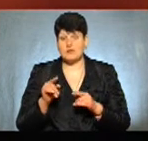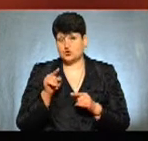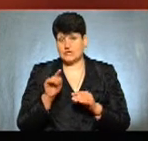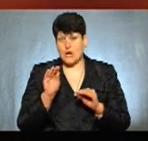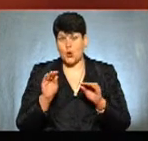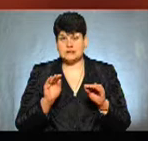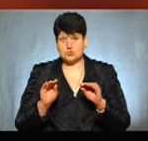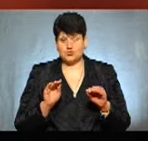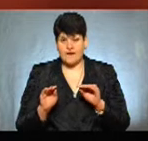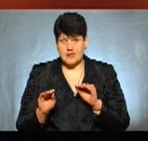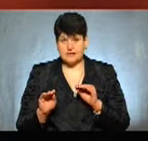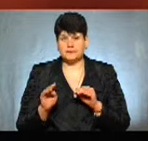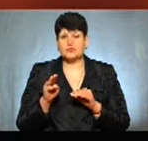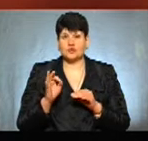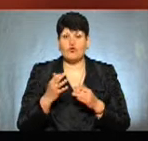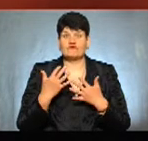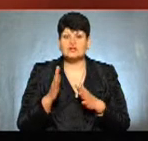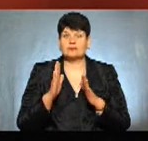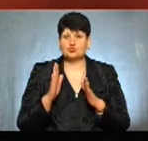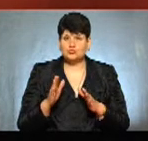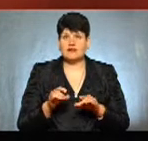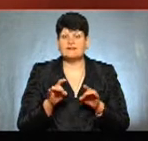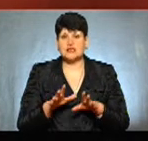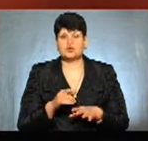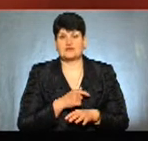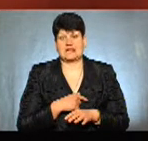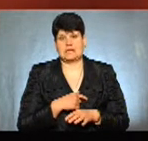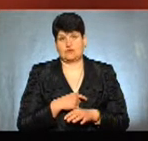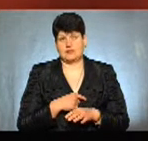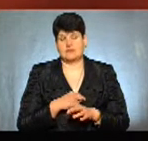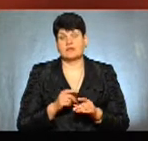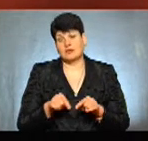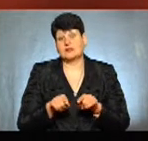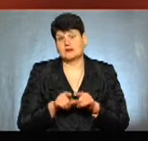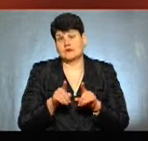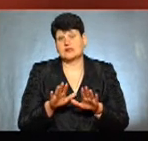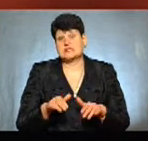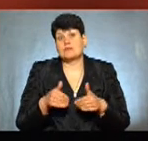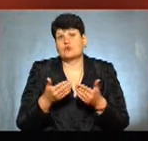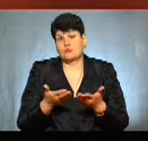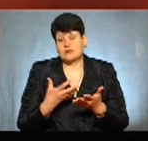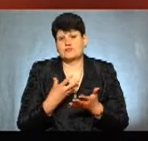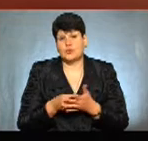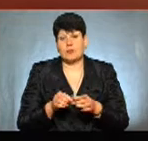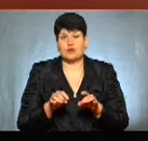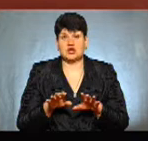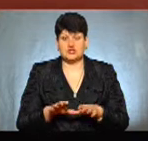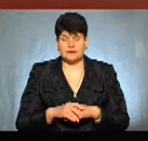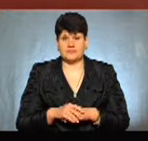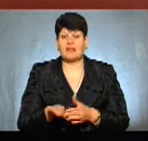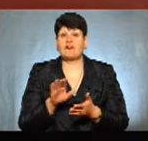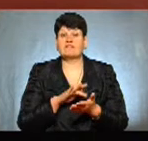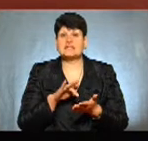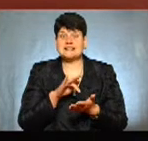розташування, то вже буде вирішувати депутатський корпус. Так, як, в принципі, вони запропонували в своєму рішенні. Розкажіть, будь ласка, в центрі